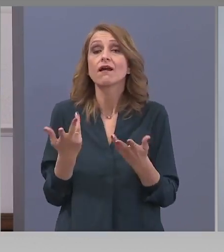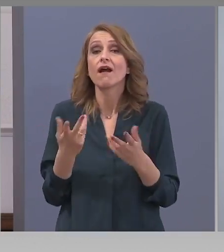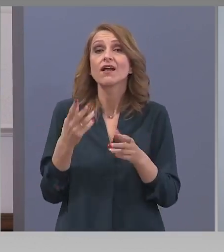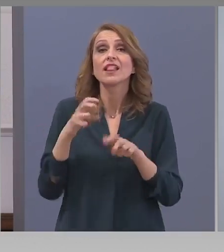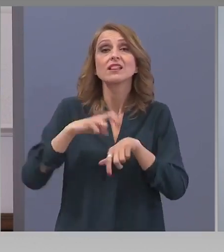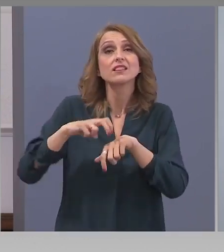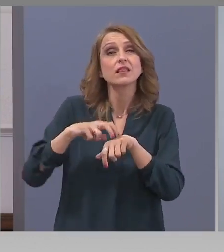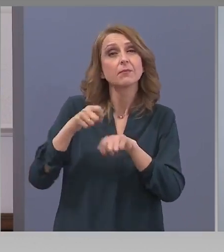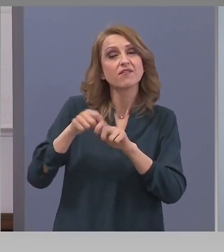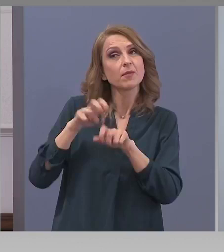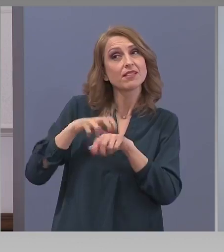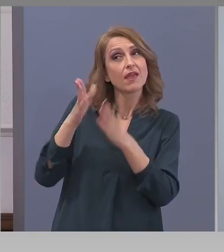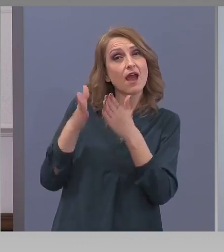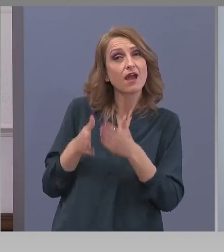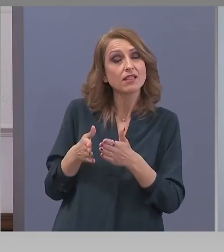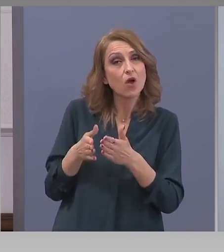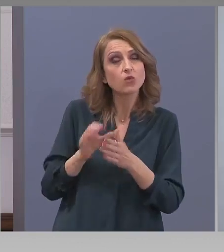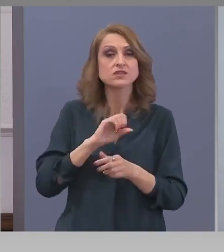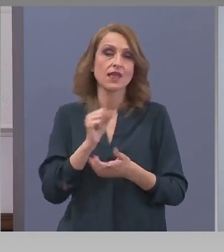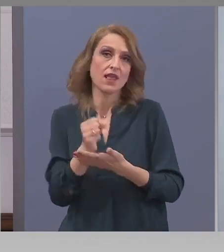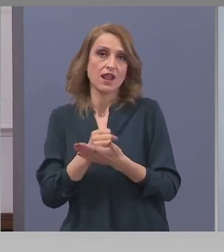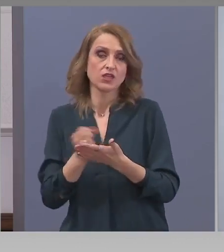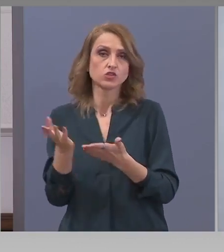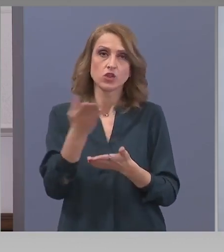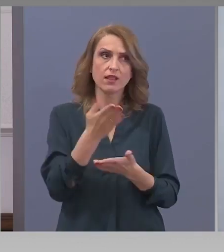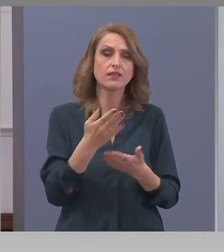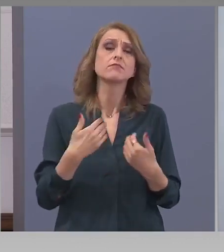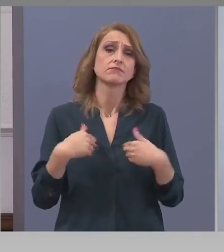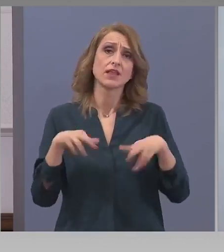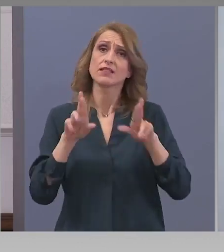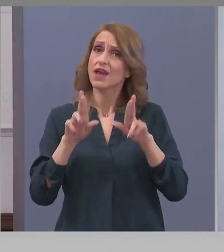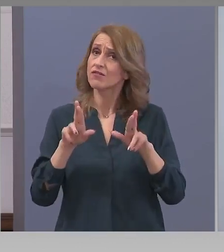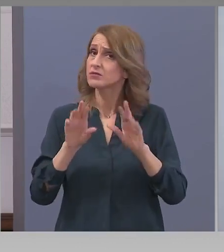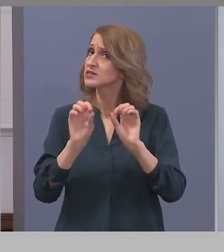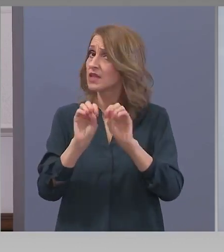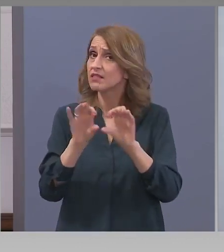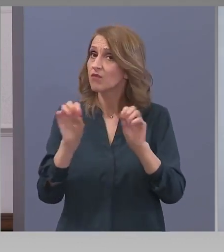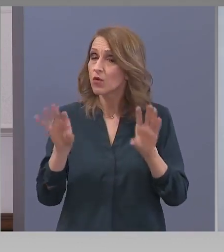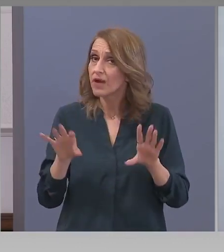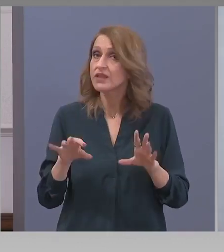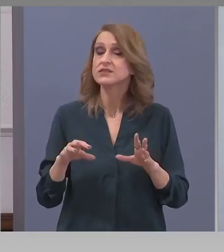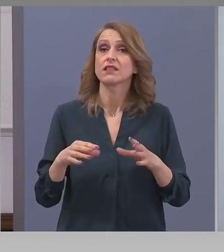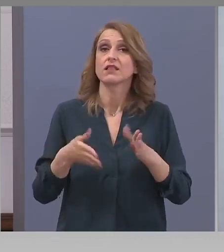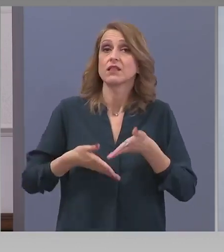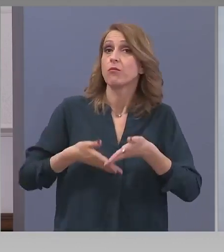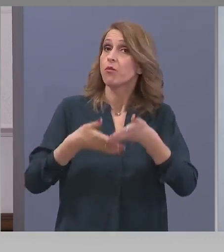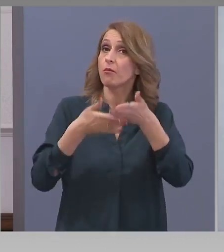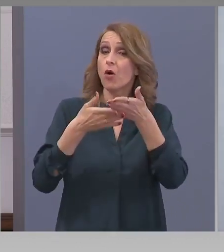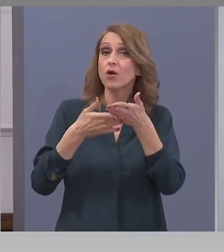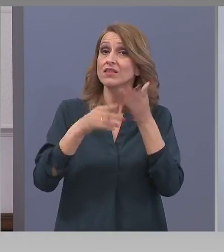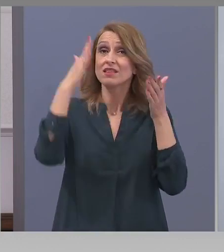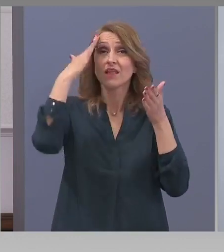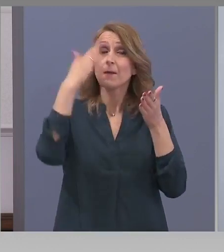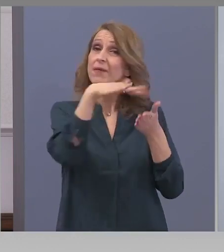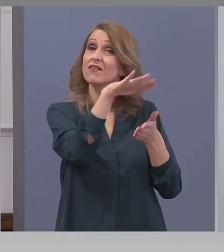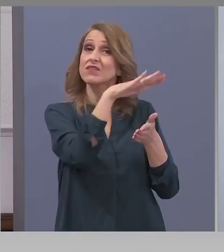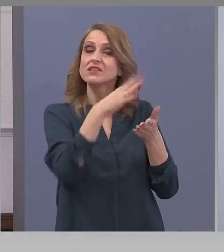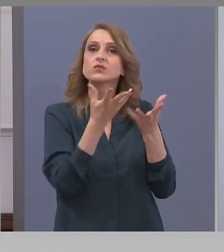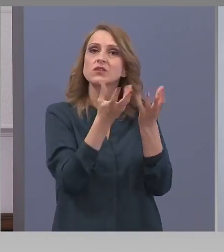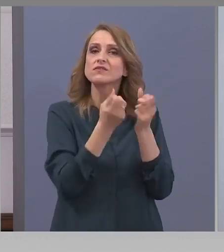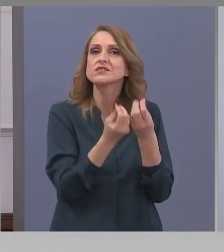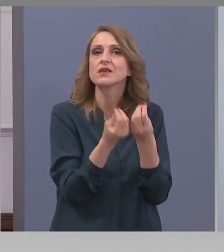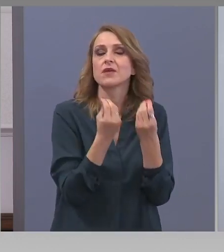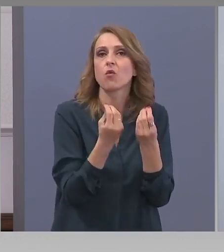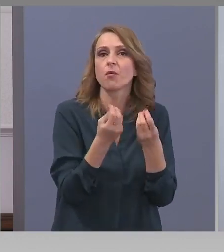Надяваме се, че нашата работа е информацията, която ще поднасяме да бъде в помощ на правителство да взема най-правилните решения за справение с педемията.